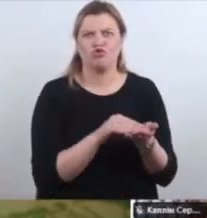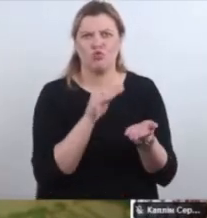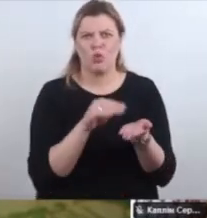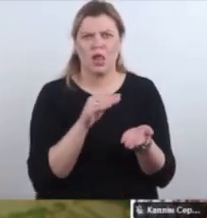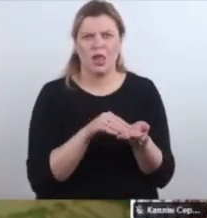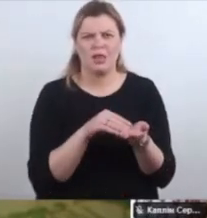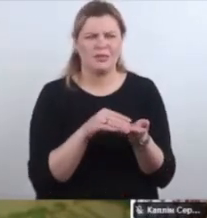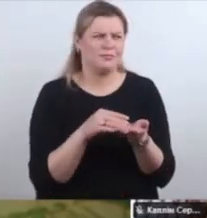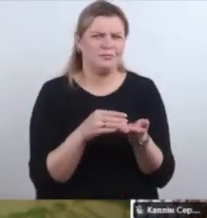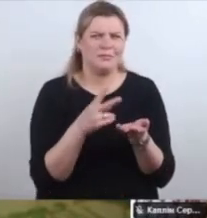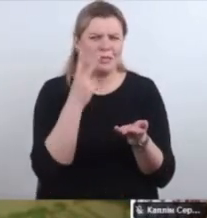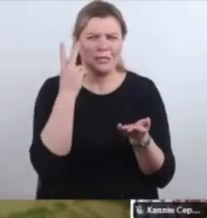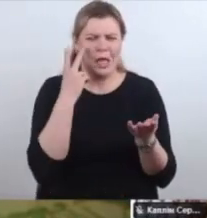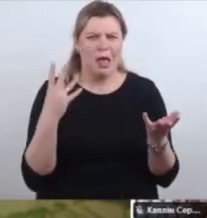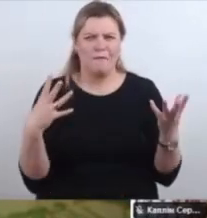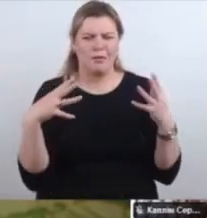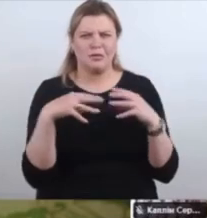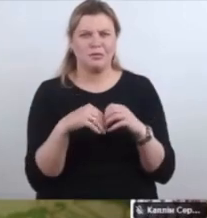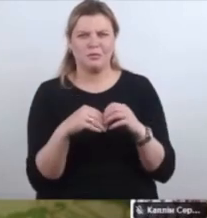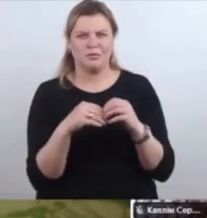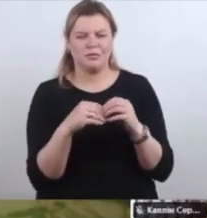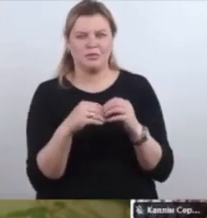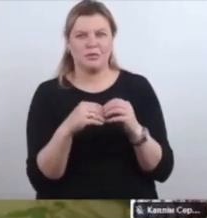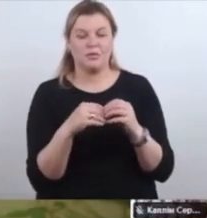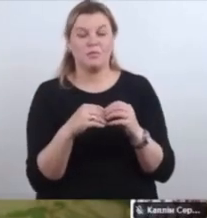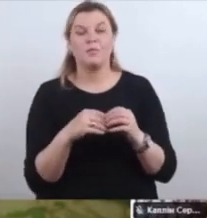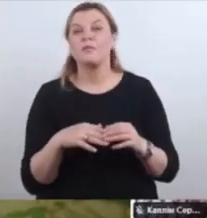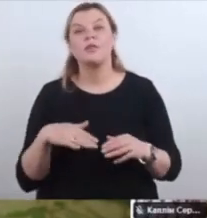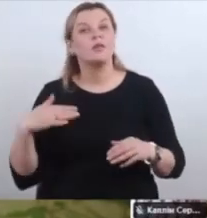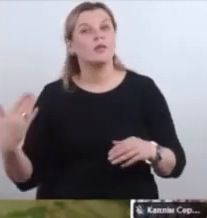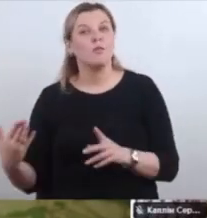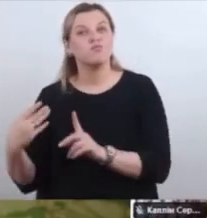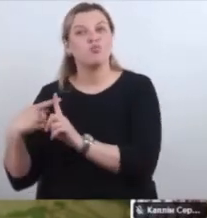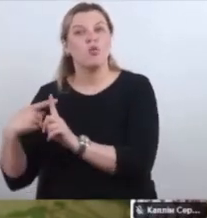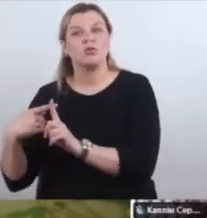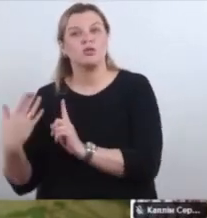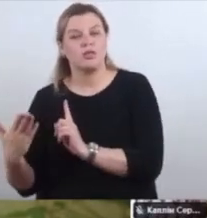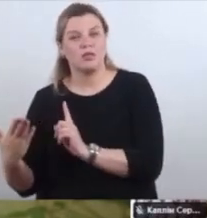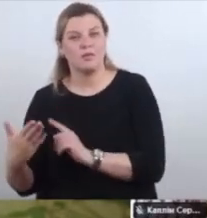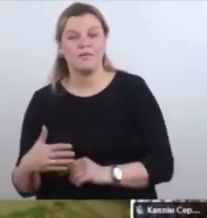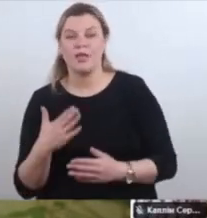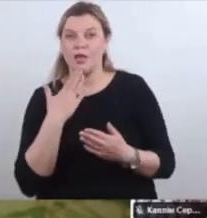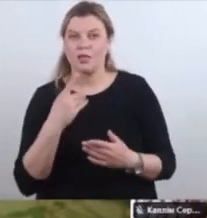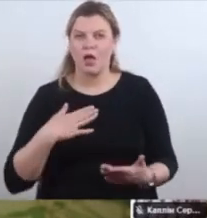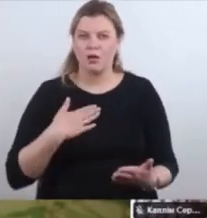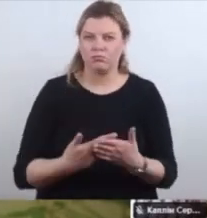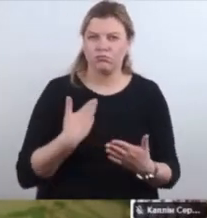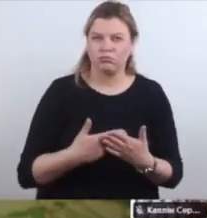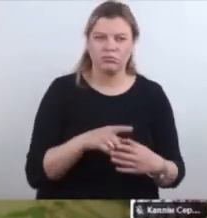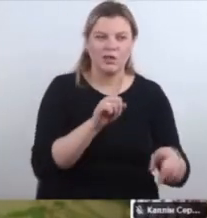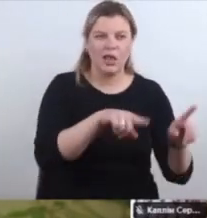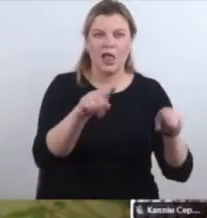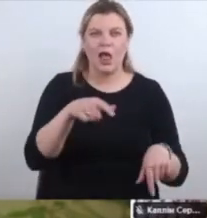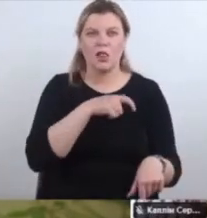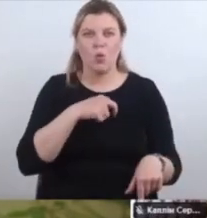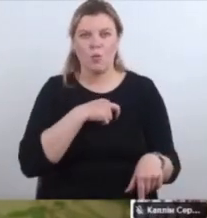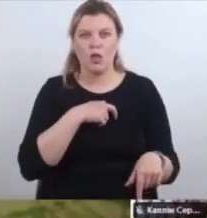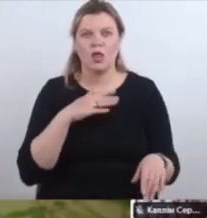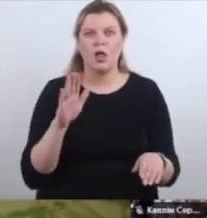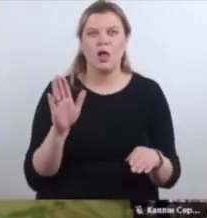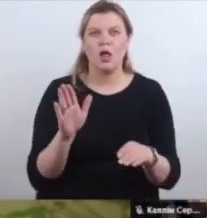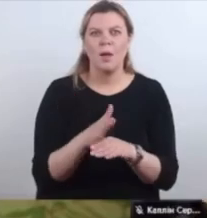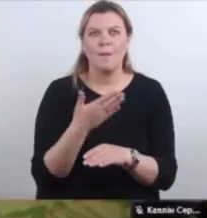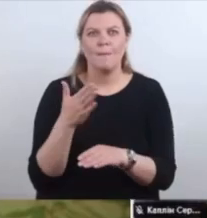спільна дія. З позитивного. Дякуючи активним позиціям деяких депутатів, прибрали гриб